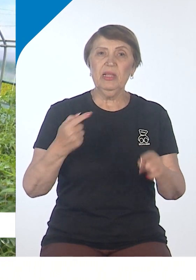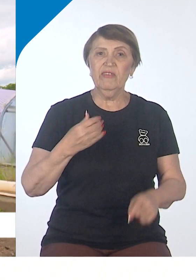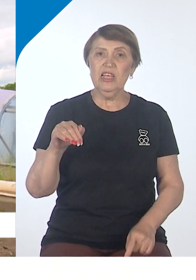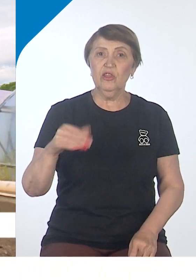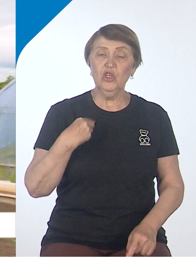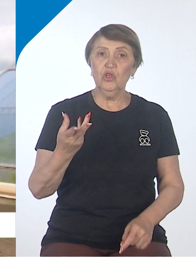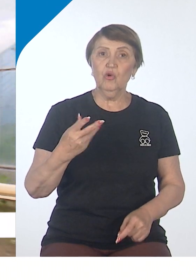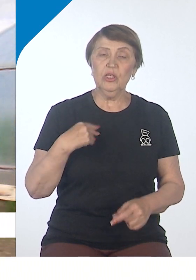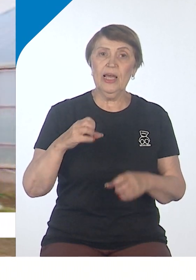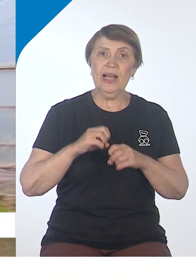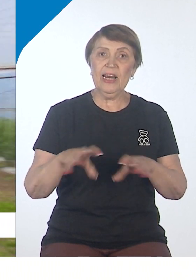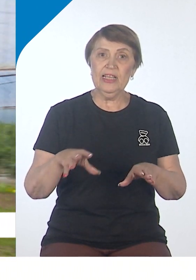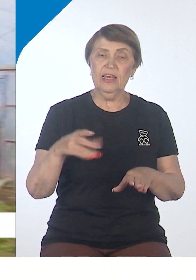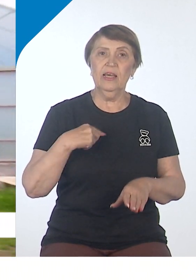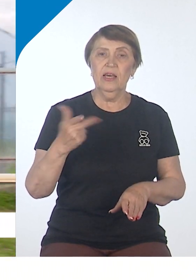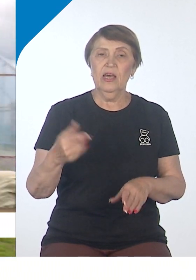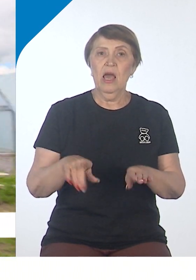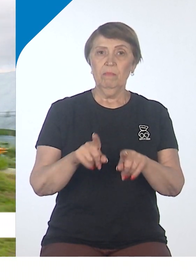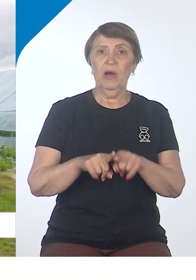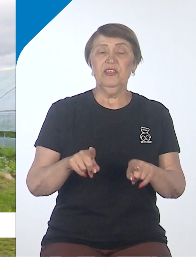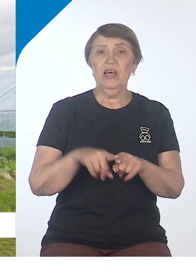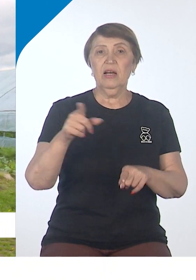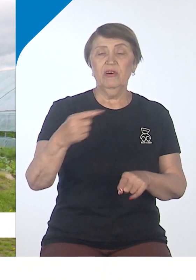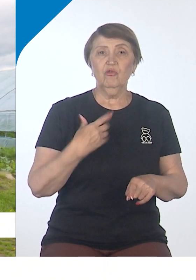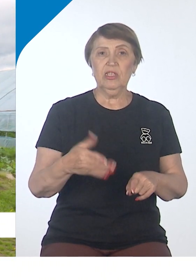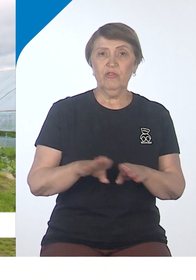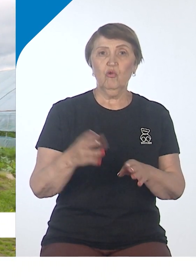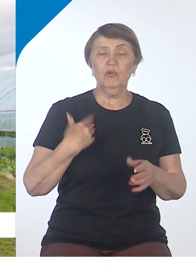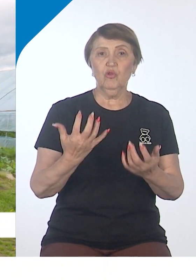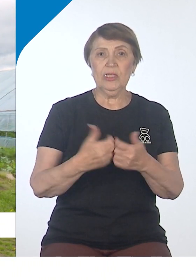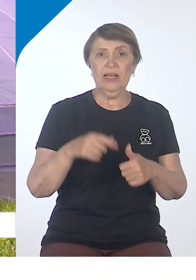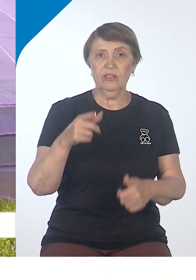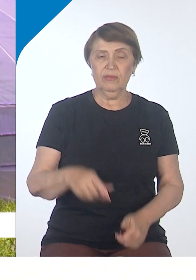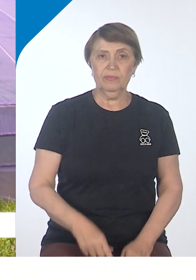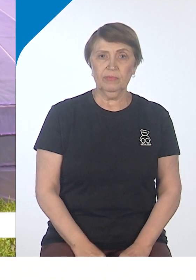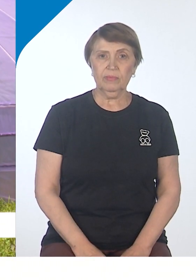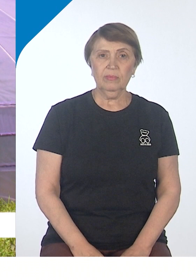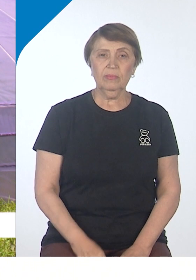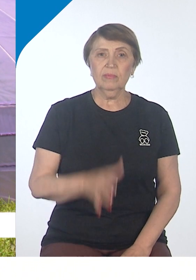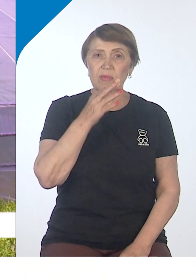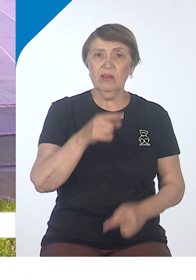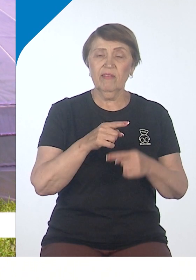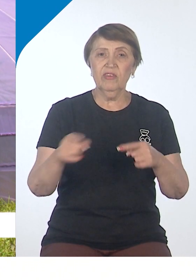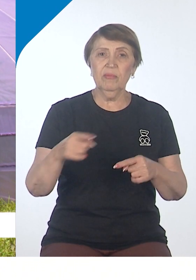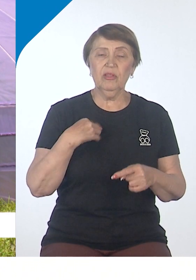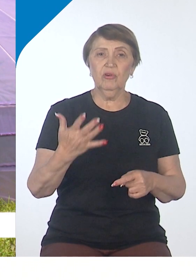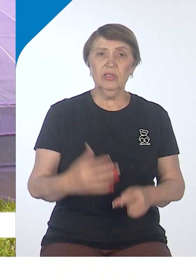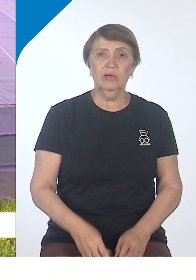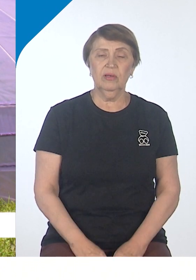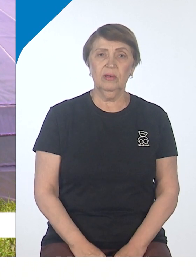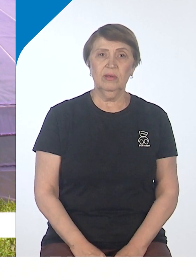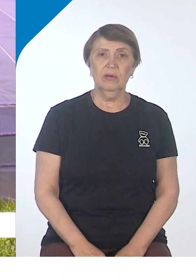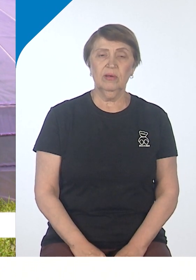И в трех огурцы в таком же количестве. Ну, где-то за сезон, ну, тонн